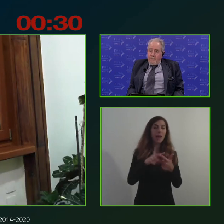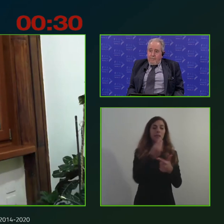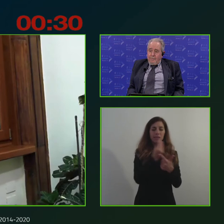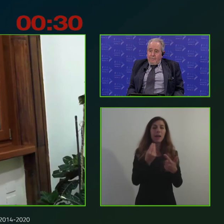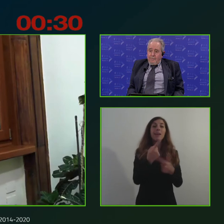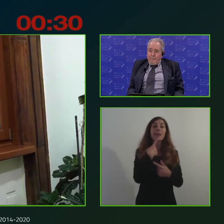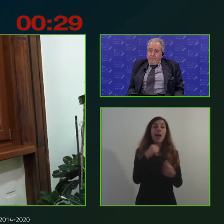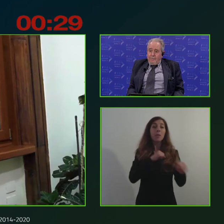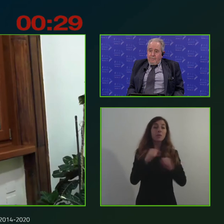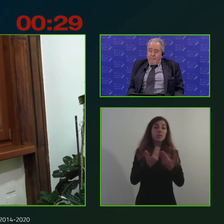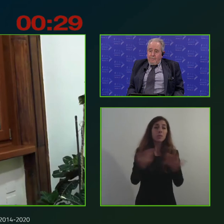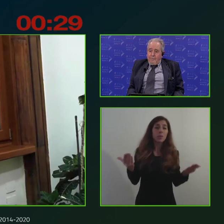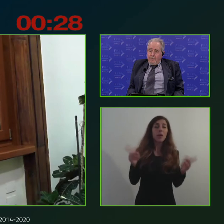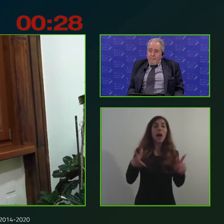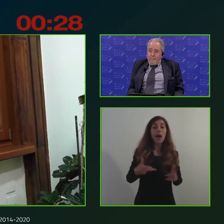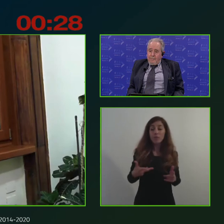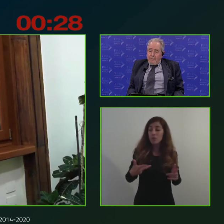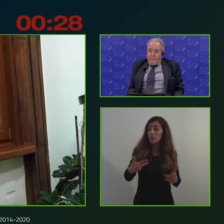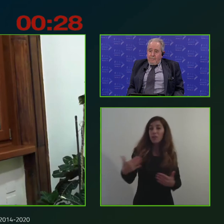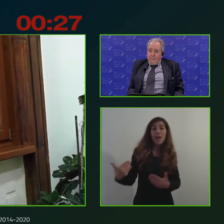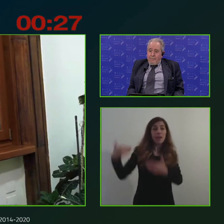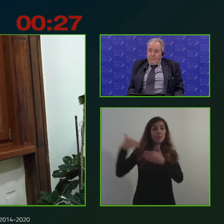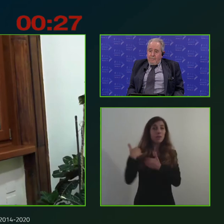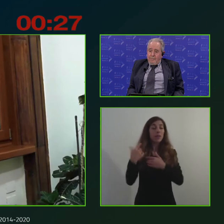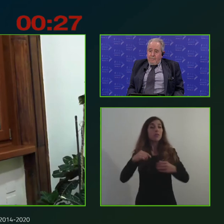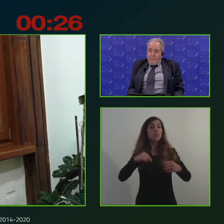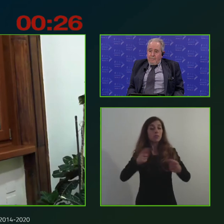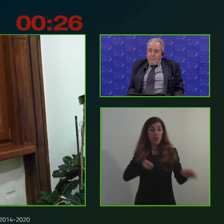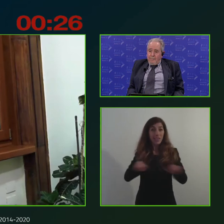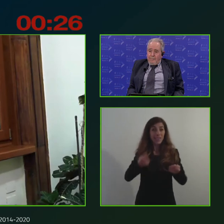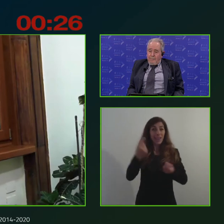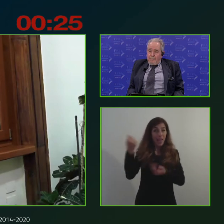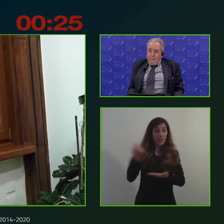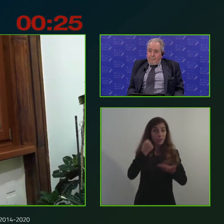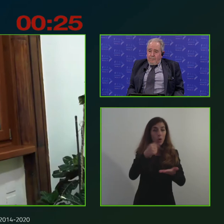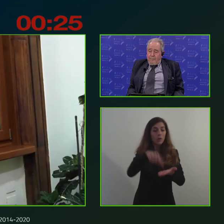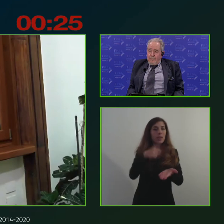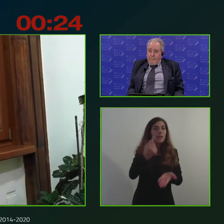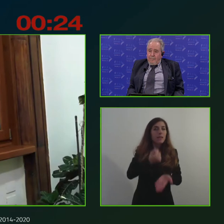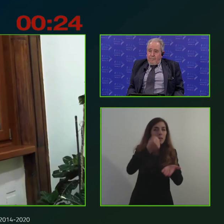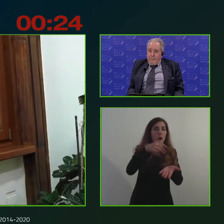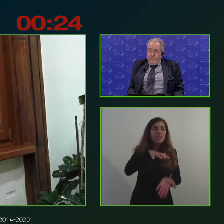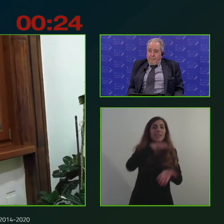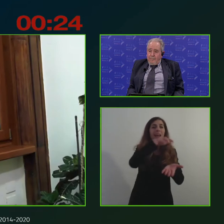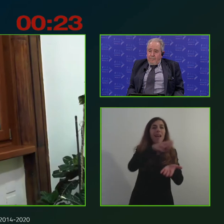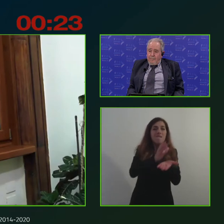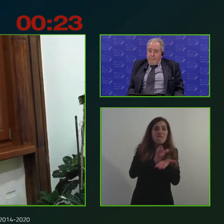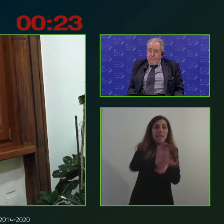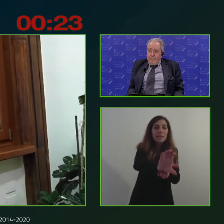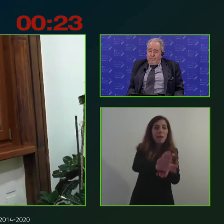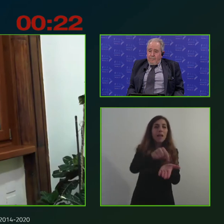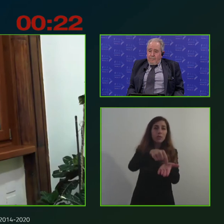che hanno la responsabilità di gestire risorse per l'investimento devono avere cura di in maniera